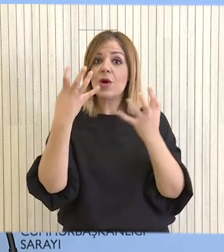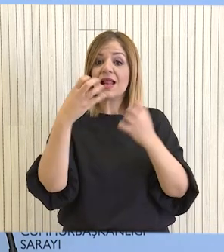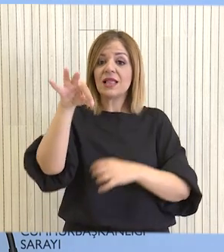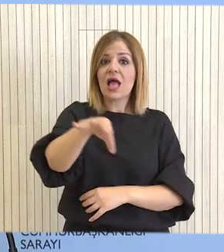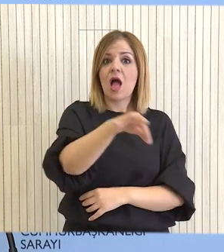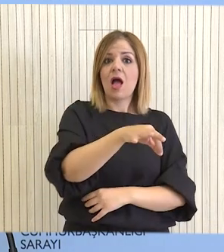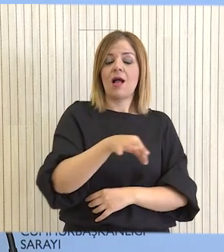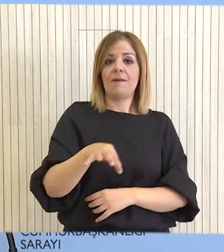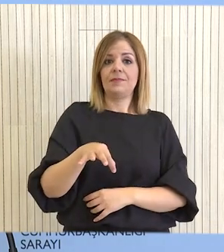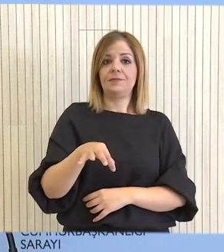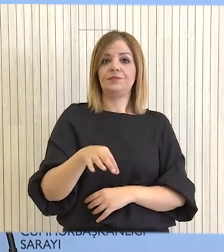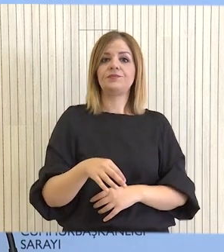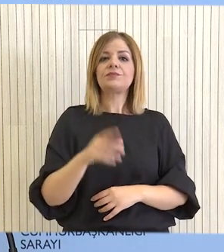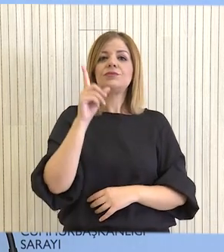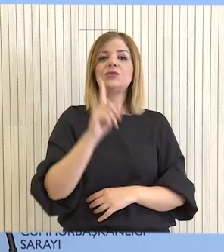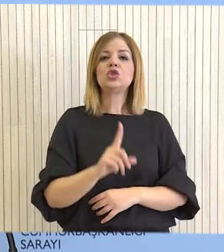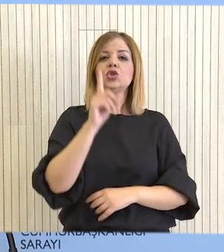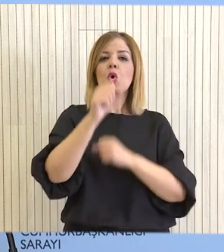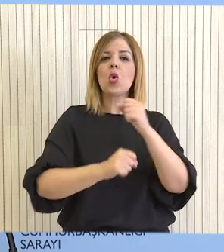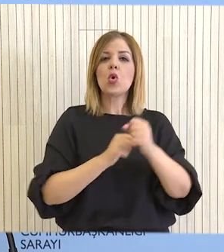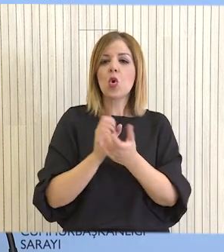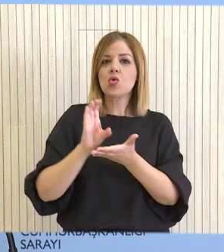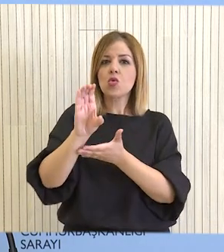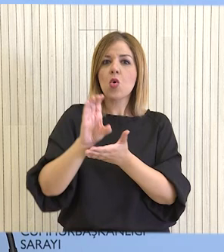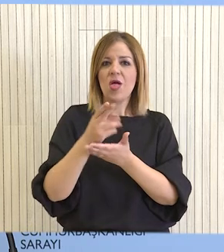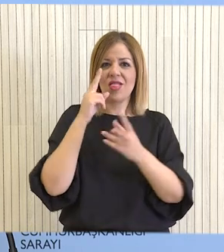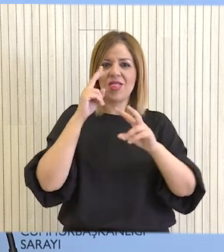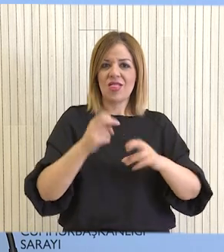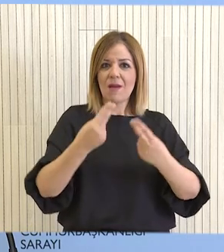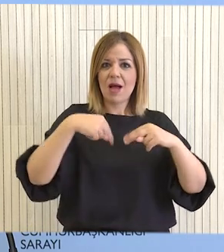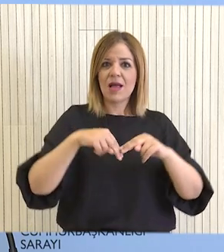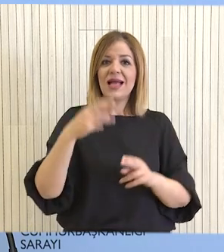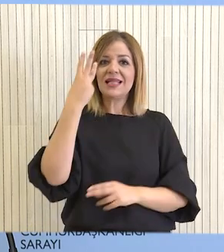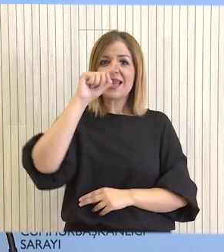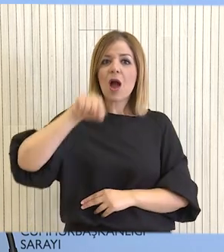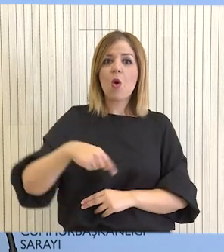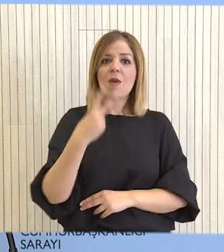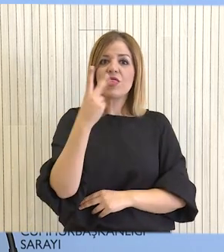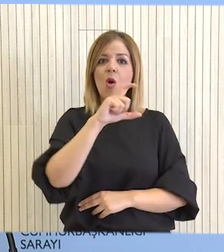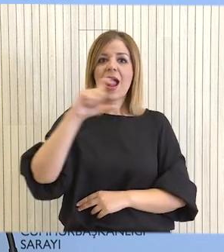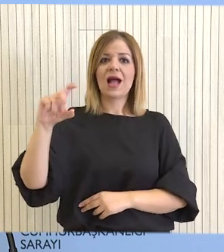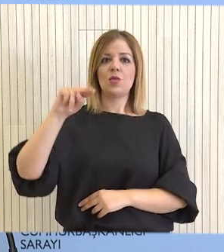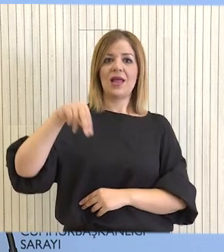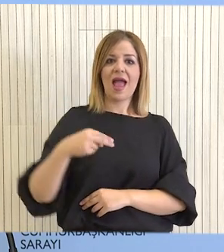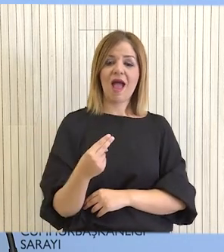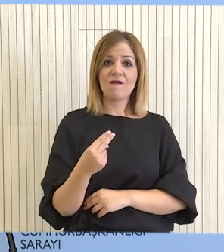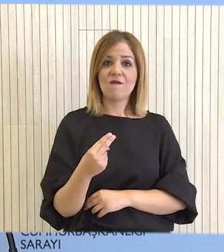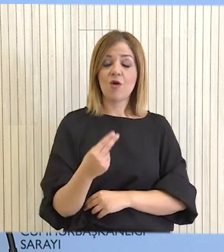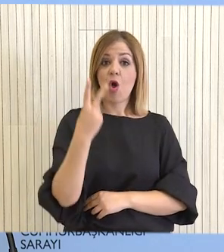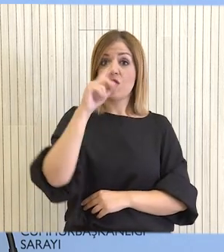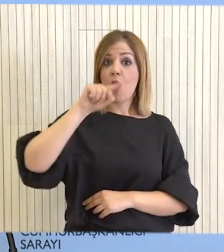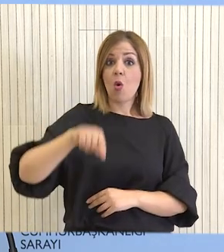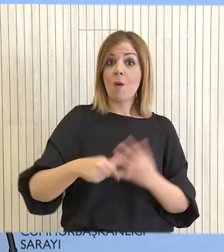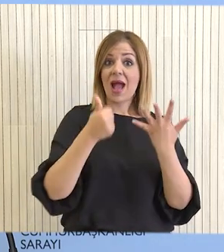υποθέσεις. Ο ειτήσιος προπολογισμός της Ιερευνητικής Επιτροπής Αγνοωμένων ανέρχεται σε 3,2 εκατομμύρια ευρώ, από τα οποία 2